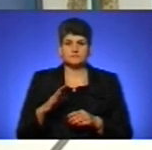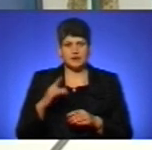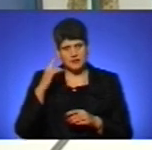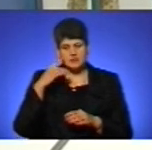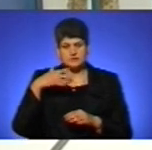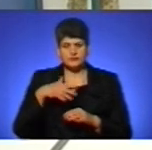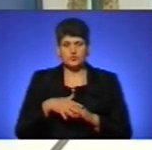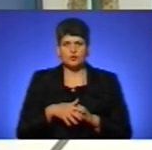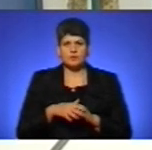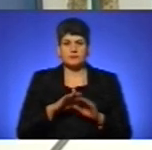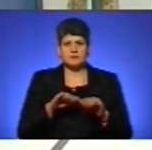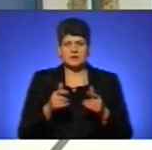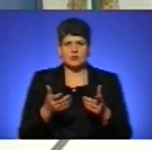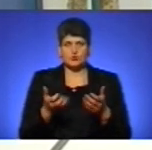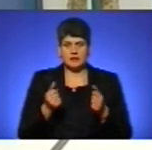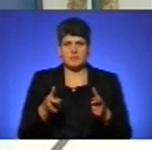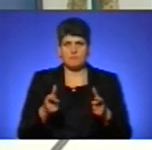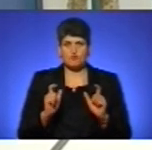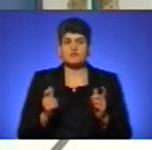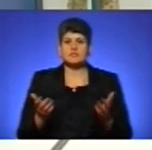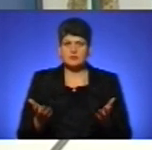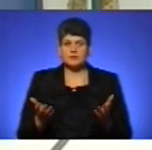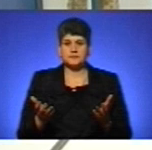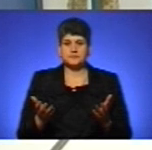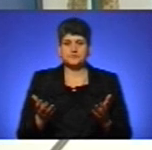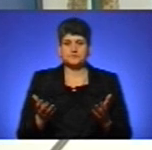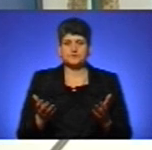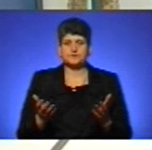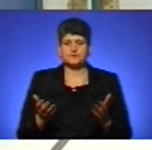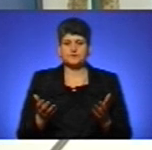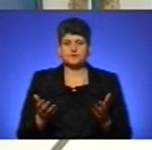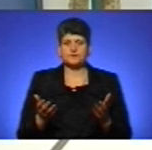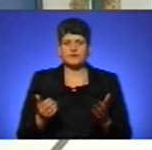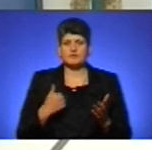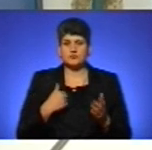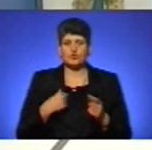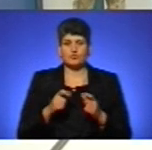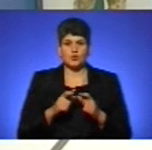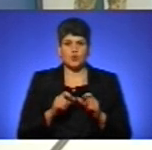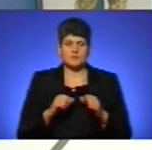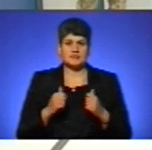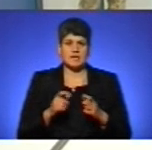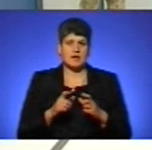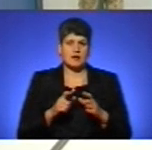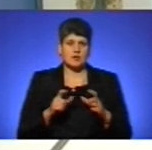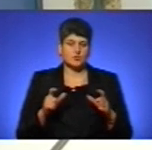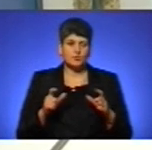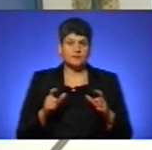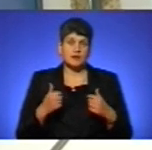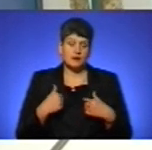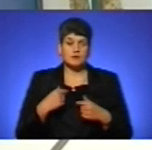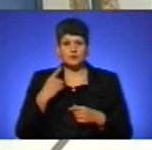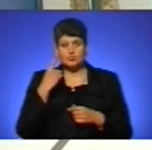громадян, після отримання повістки від військового комісаріату. Тому я